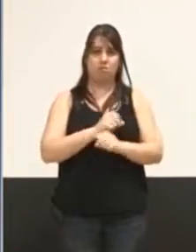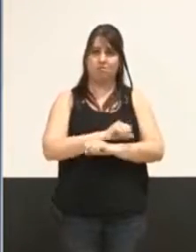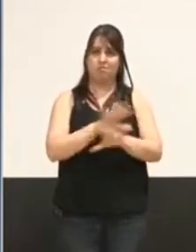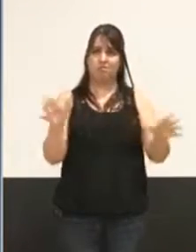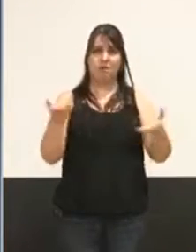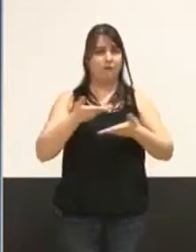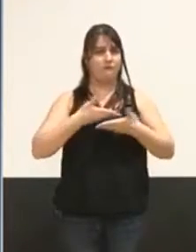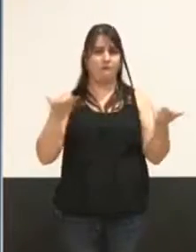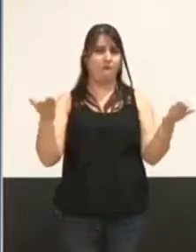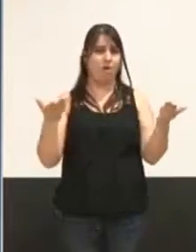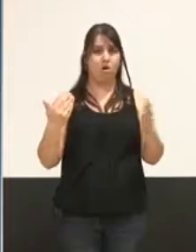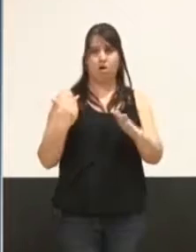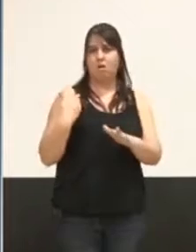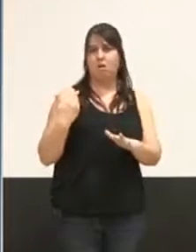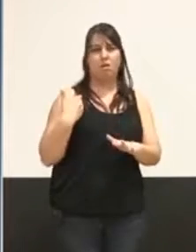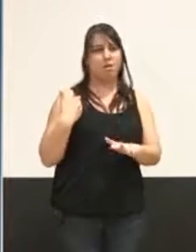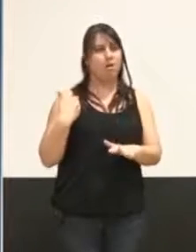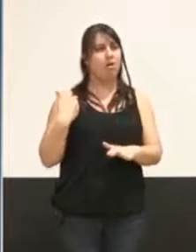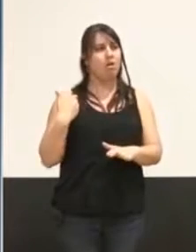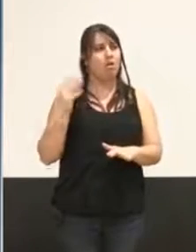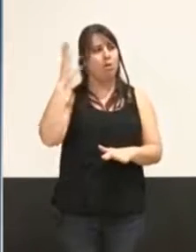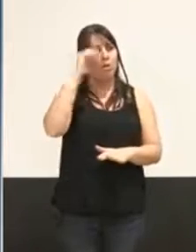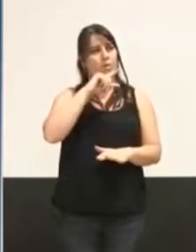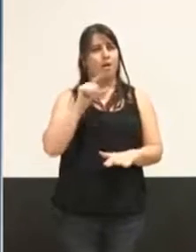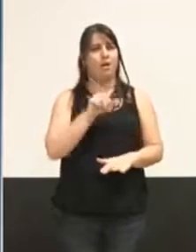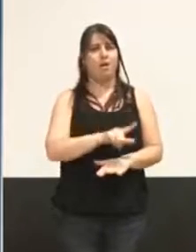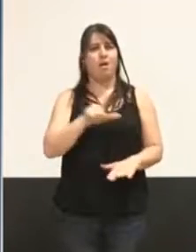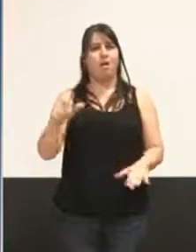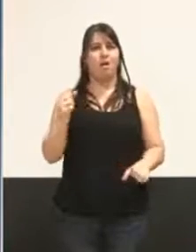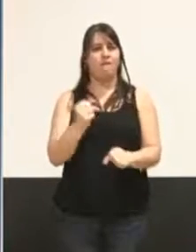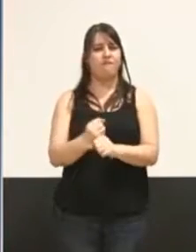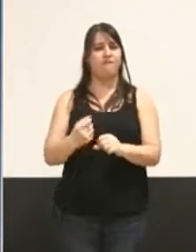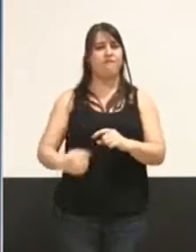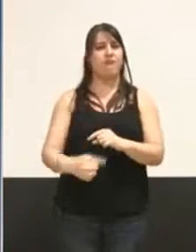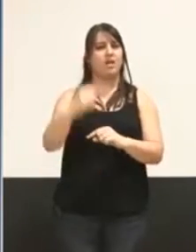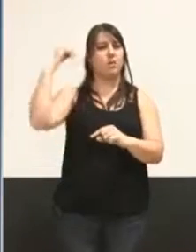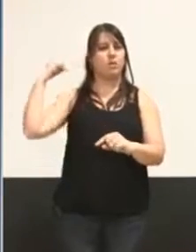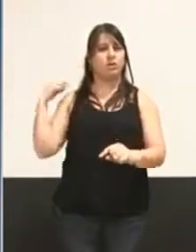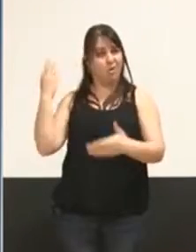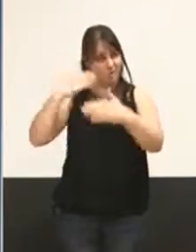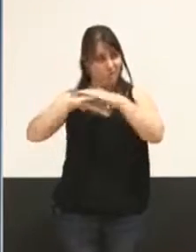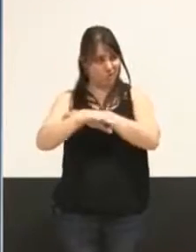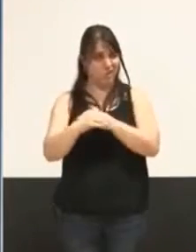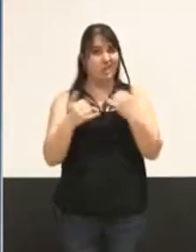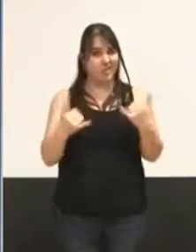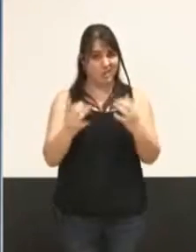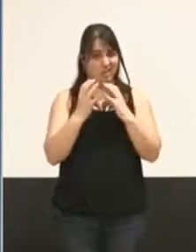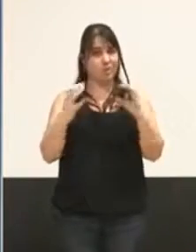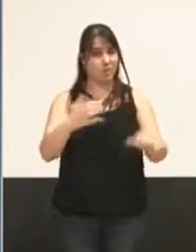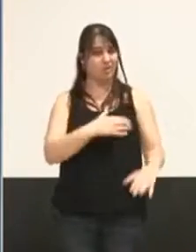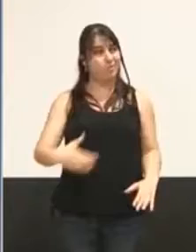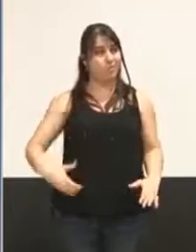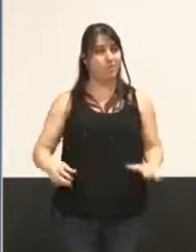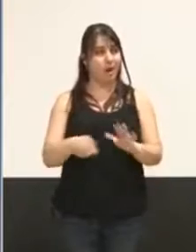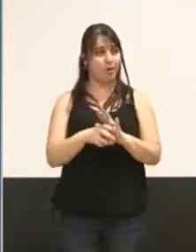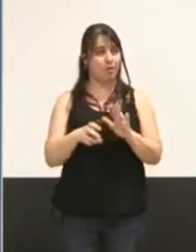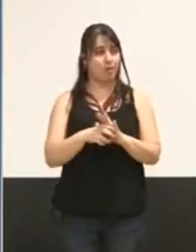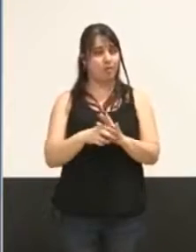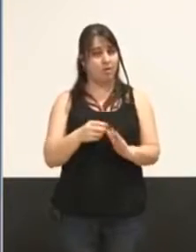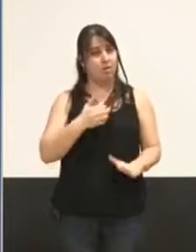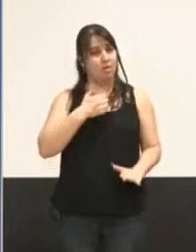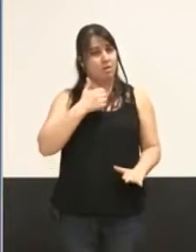pas ne pas penser à l'action qui a été celle il y a 22 ans dans cette même enceinte de Jean-Philippe Mott, en